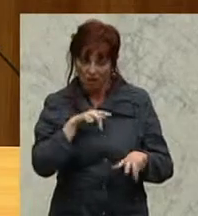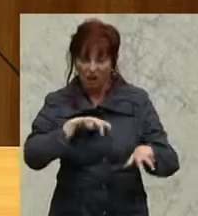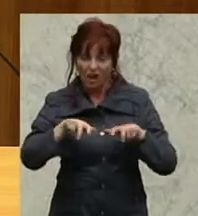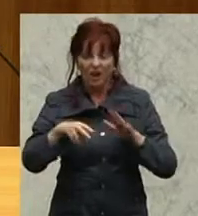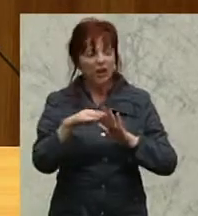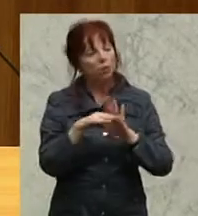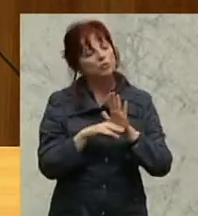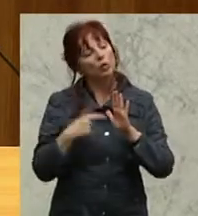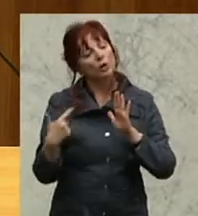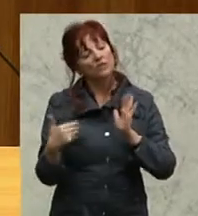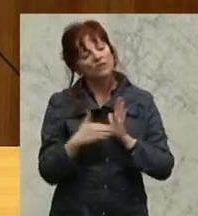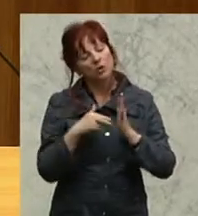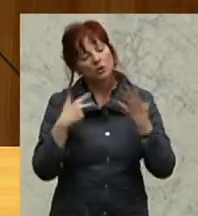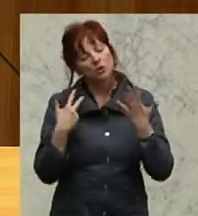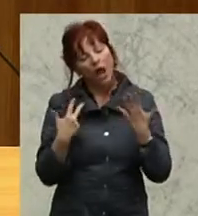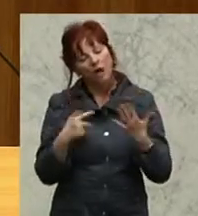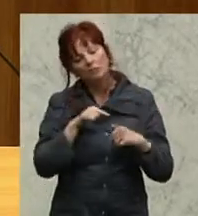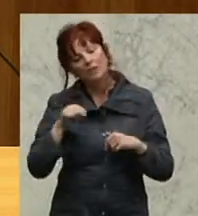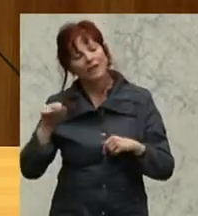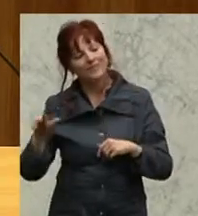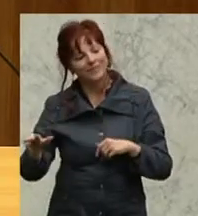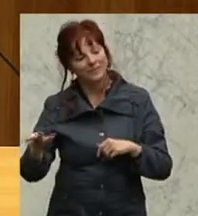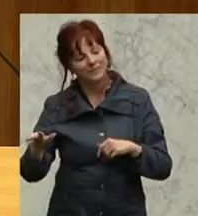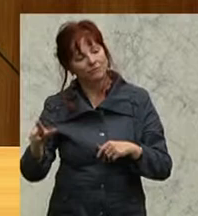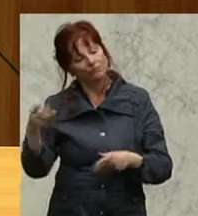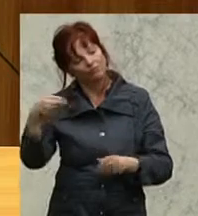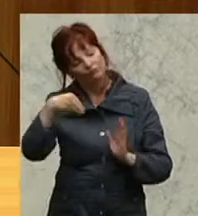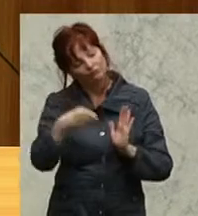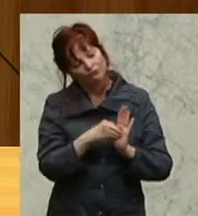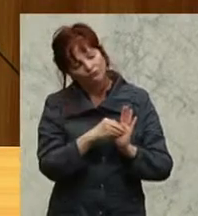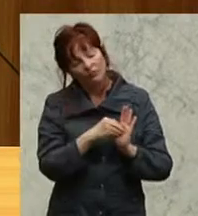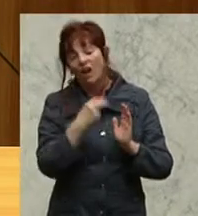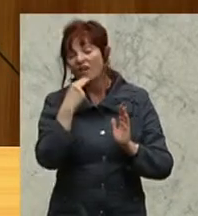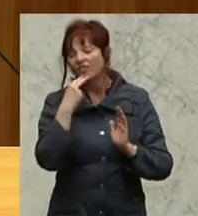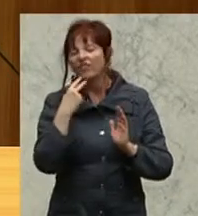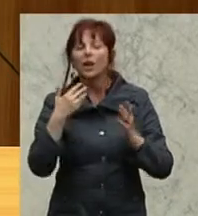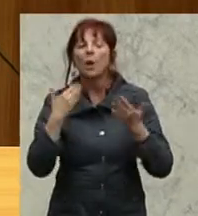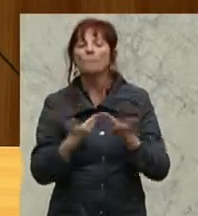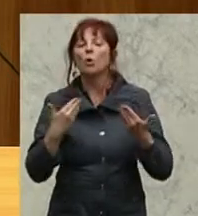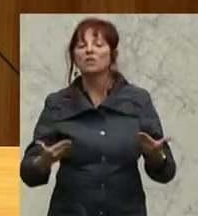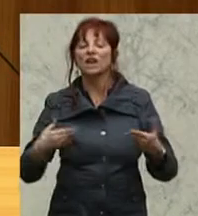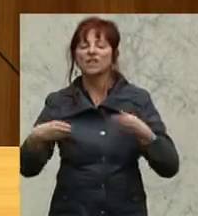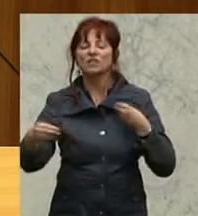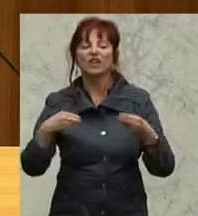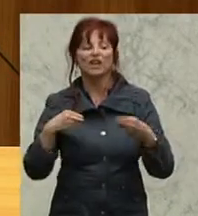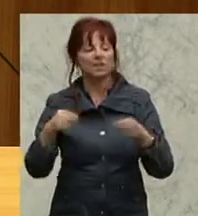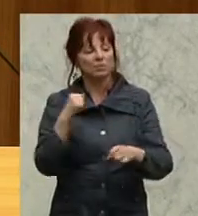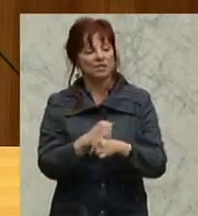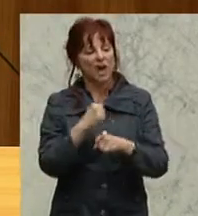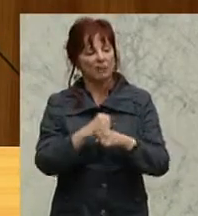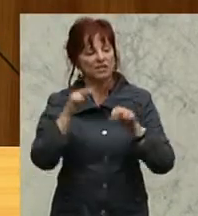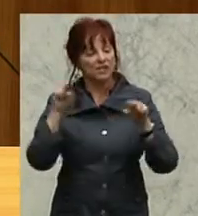2013 steht drinnen, wir wollen ein modernes und flexibles Arbeitsrecht schaffen und eine Beseitigung dieser